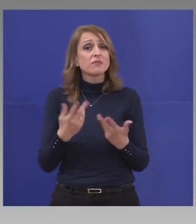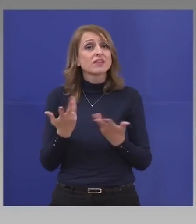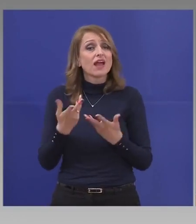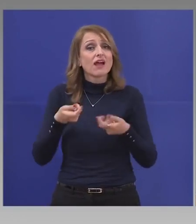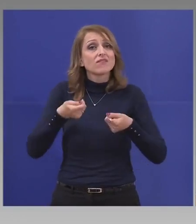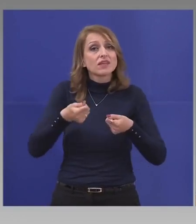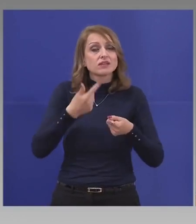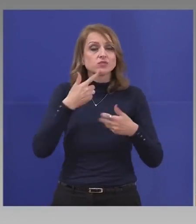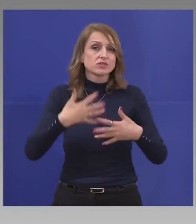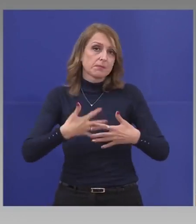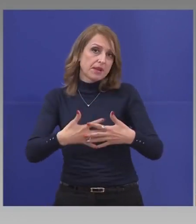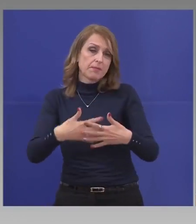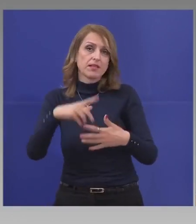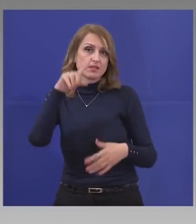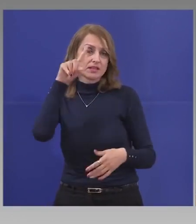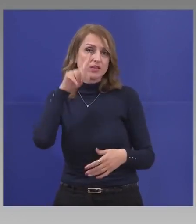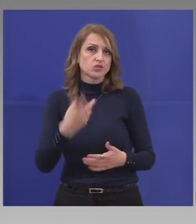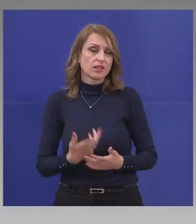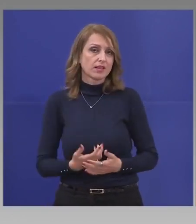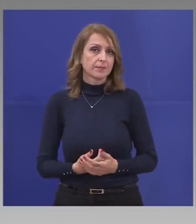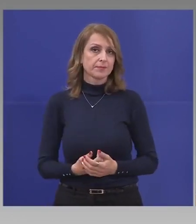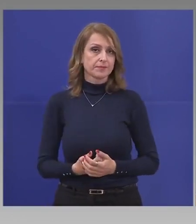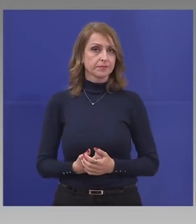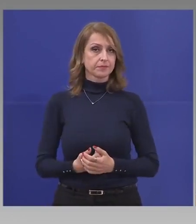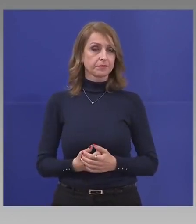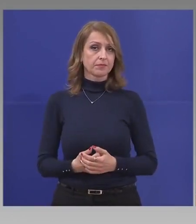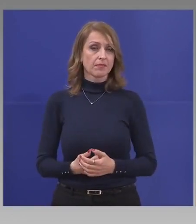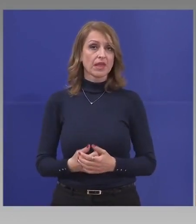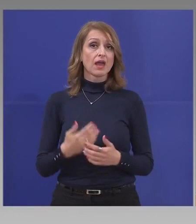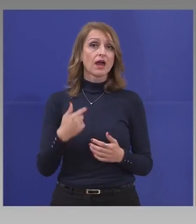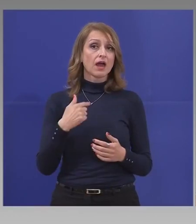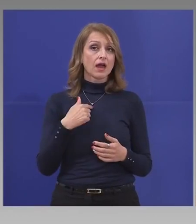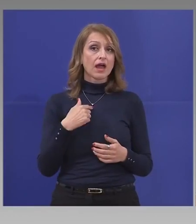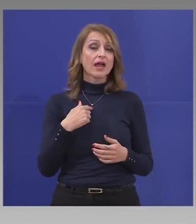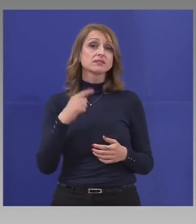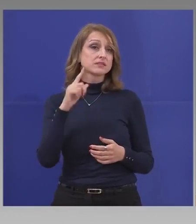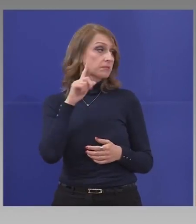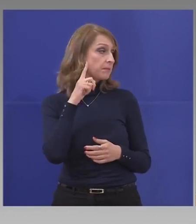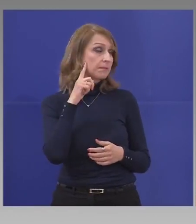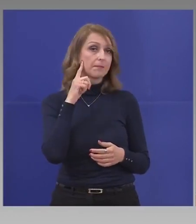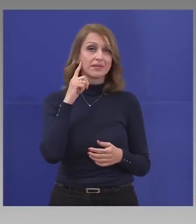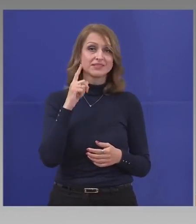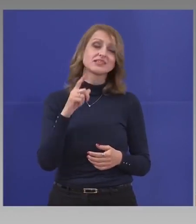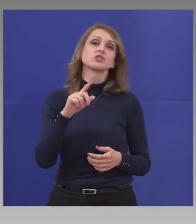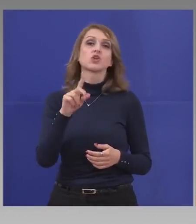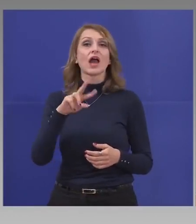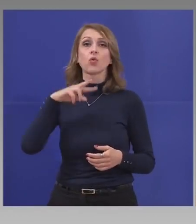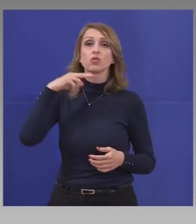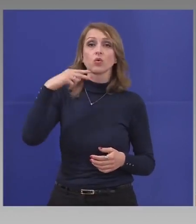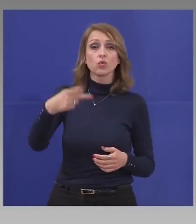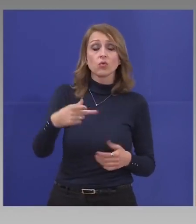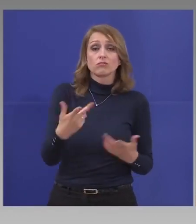положат? Аз мисля, че който отговори на те въпроси ще има да ти Нобелна награда.